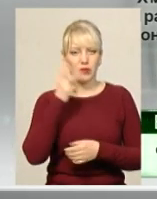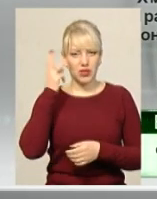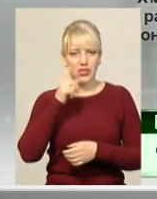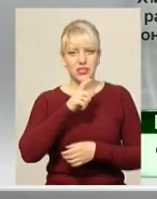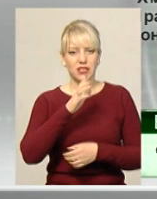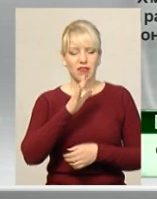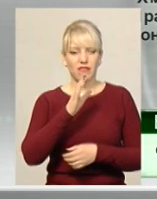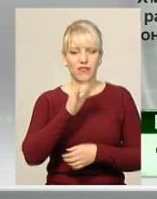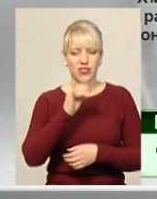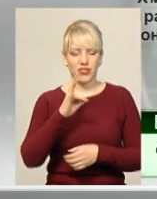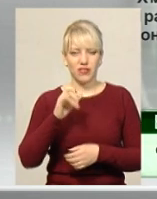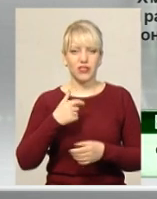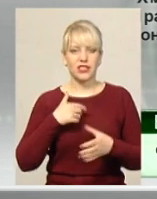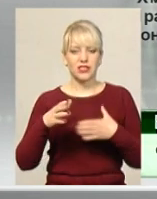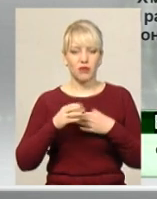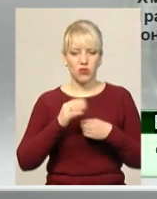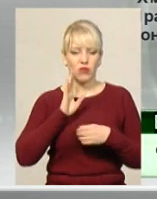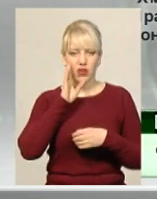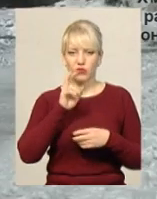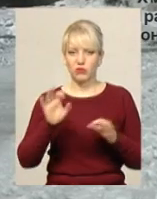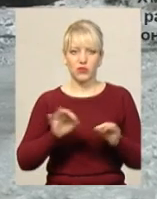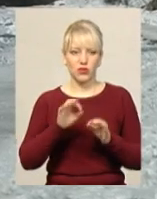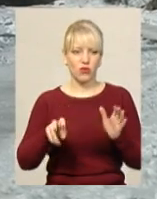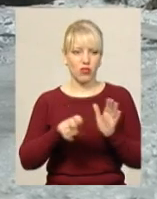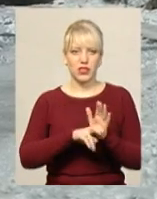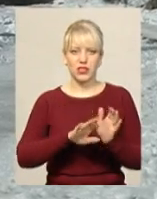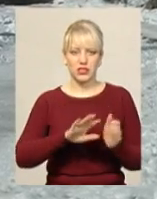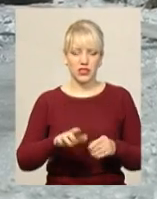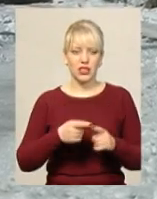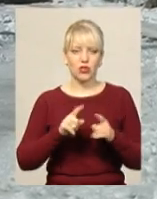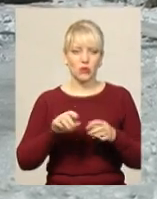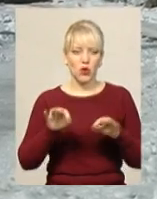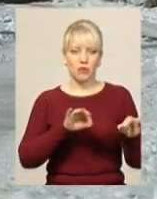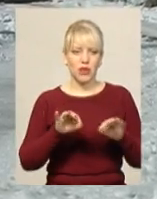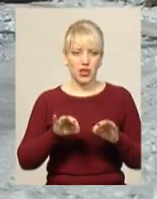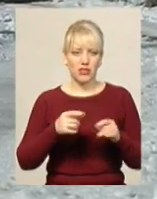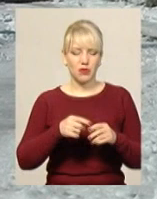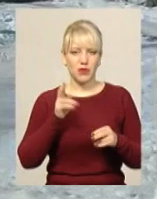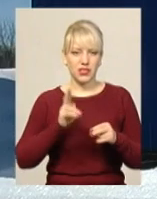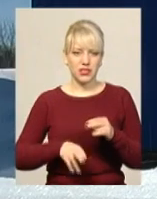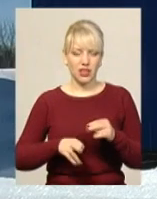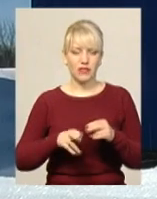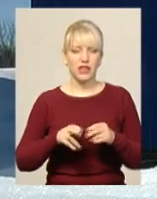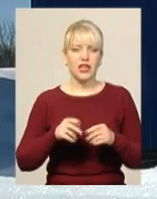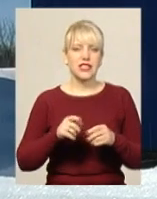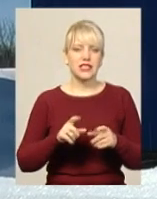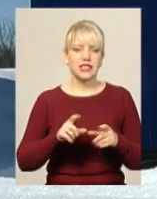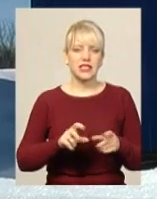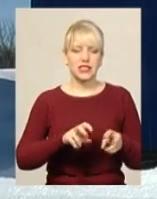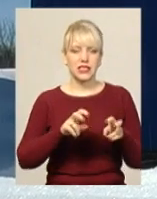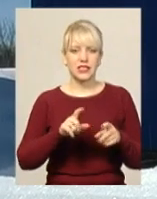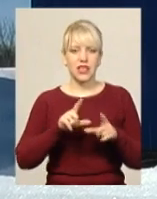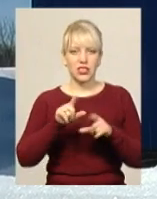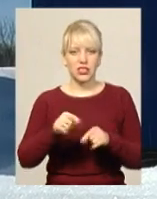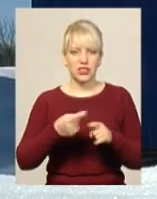зі мною вони рано в 6 годин не сідали. Тому перевізник перестав заїжджати у Фашіївку. Утім, Віктор Свідерок